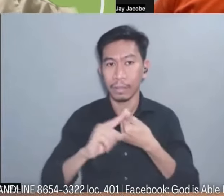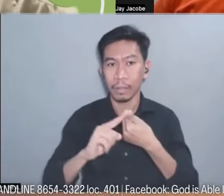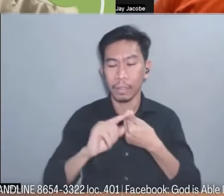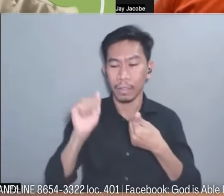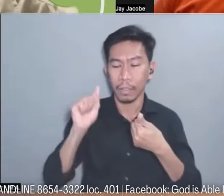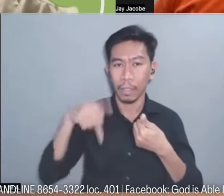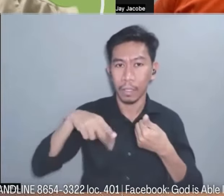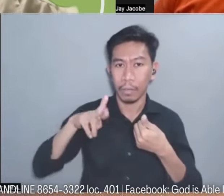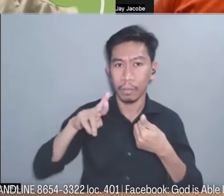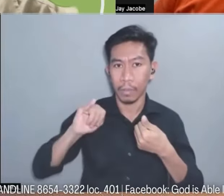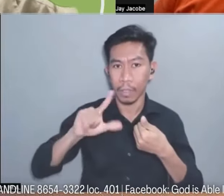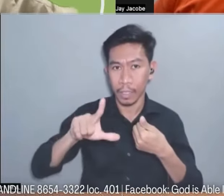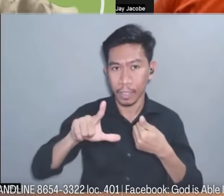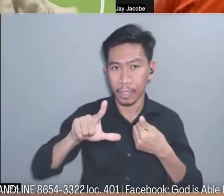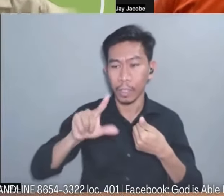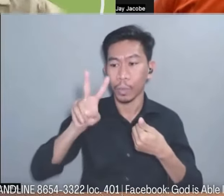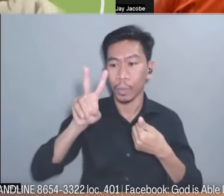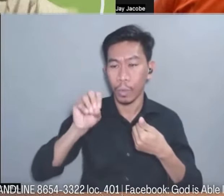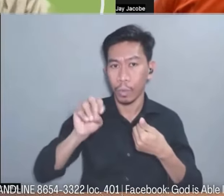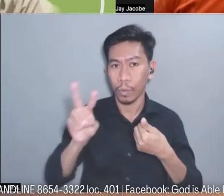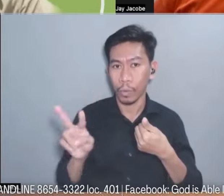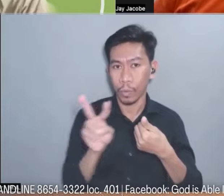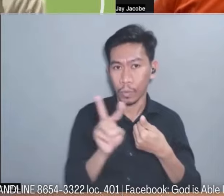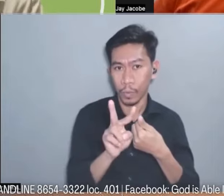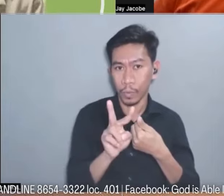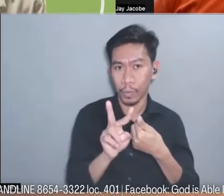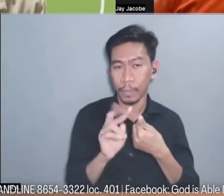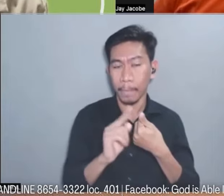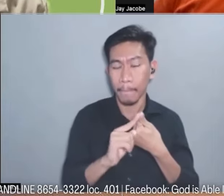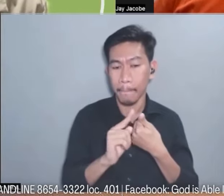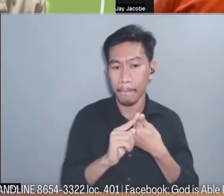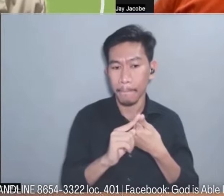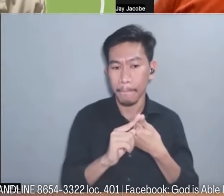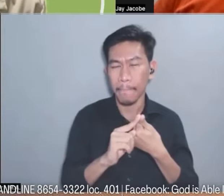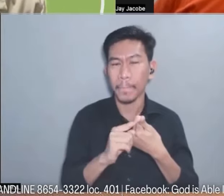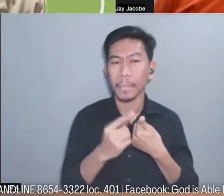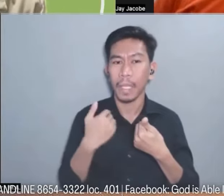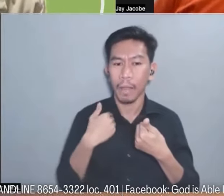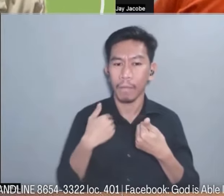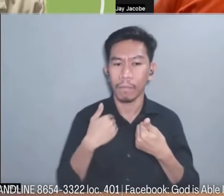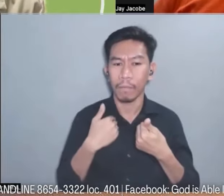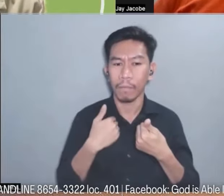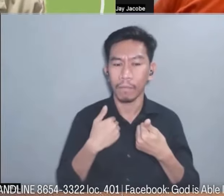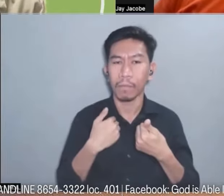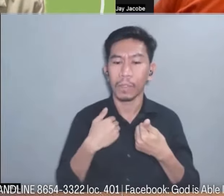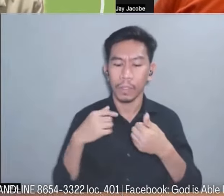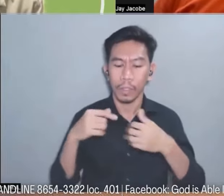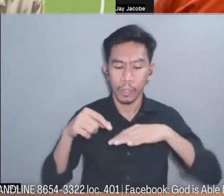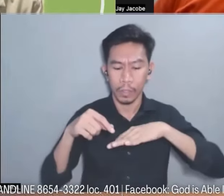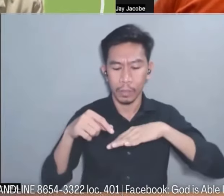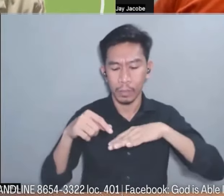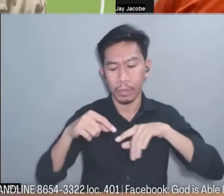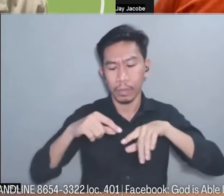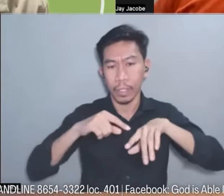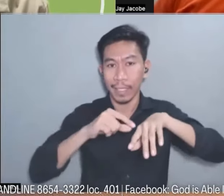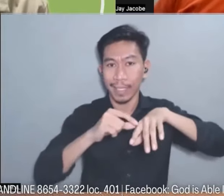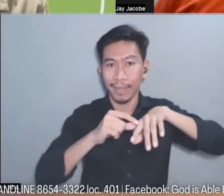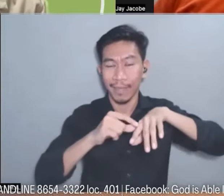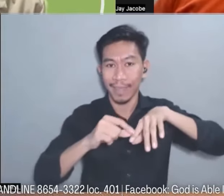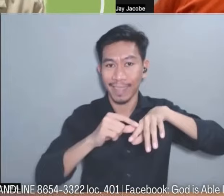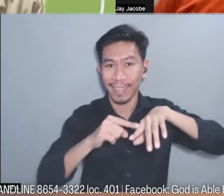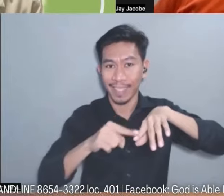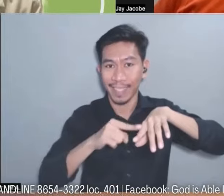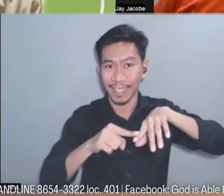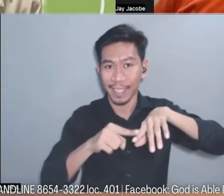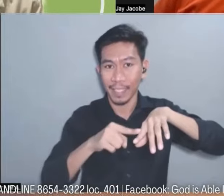ako po ay nagkaroon ng fractured sa aking index finger dahil po sa trabaho po ay